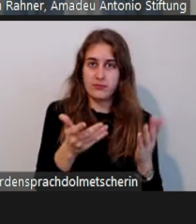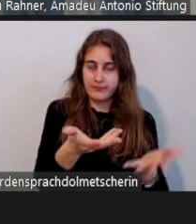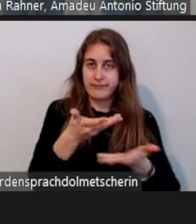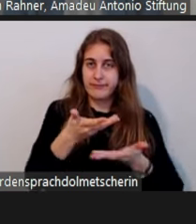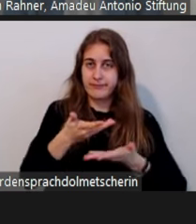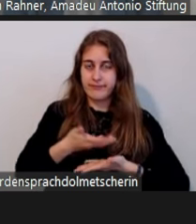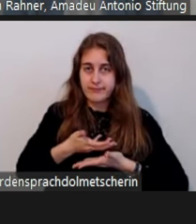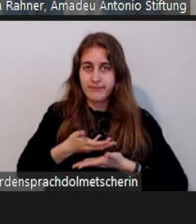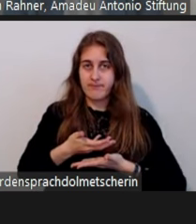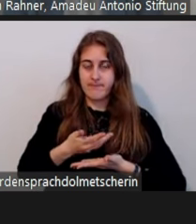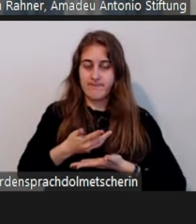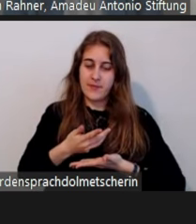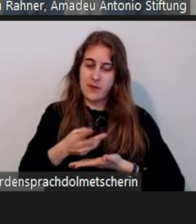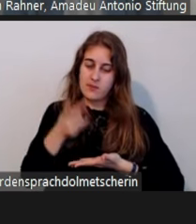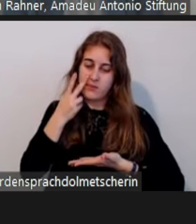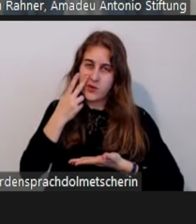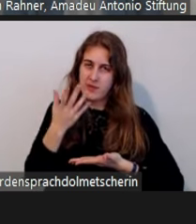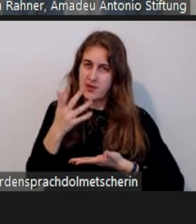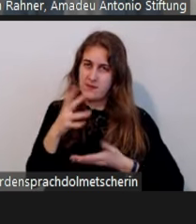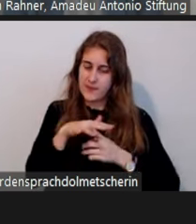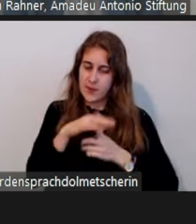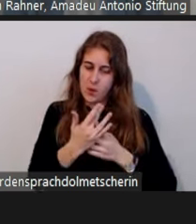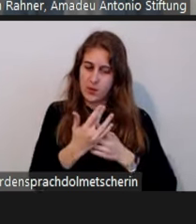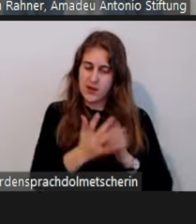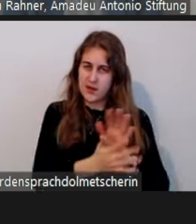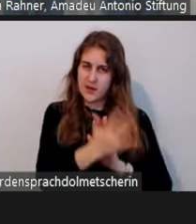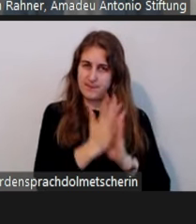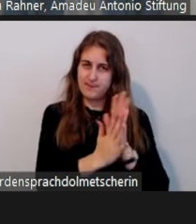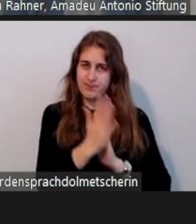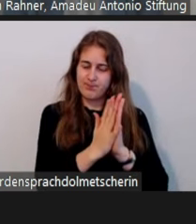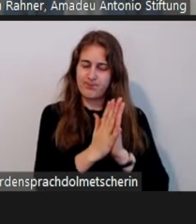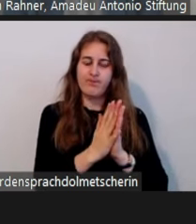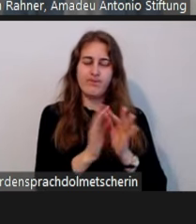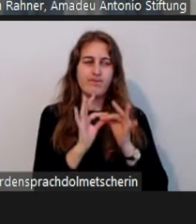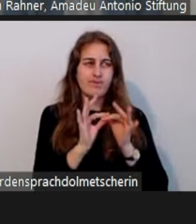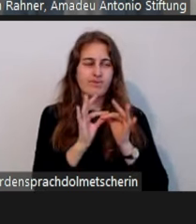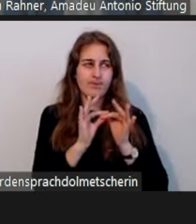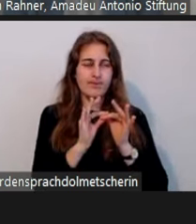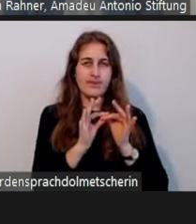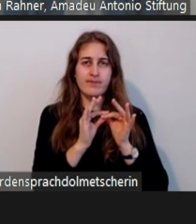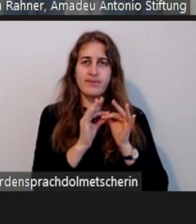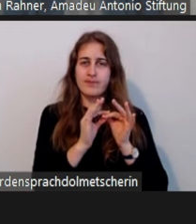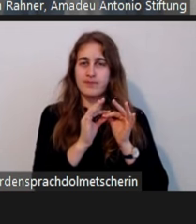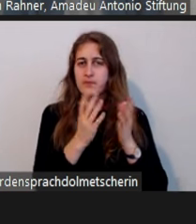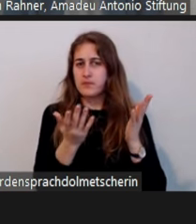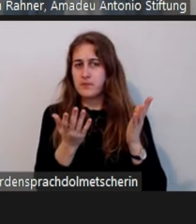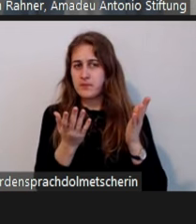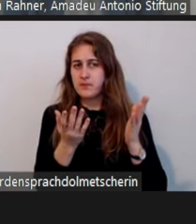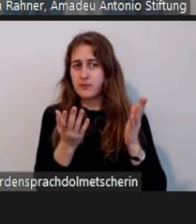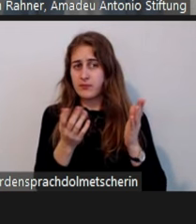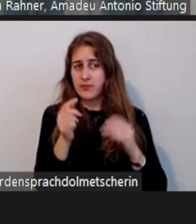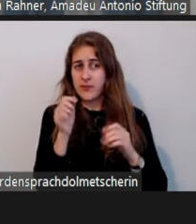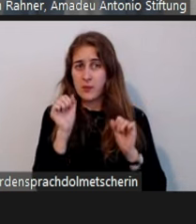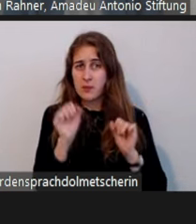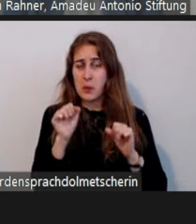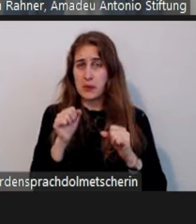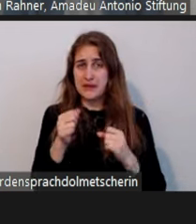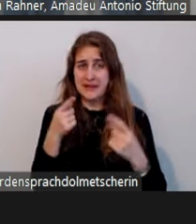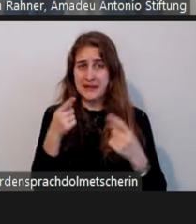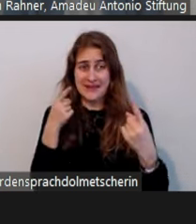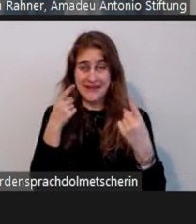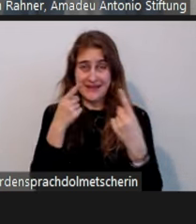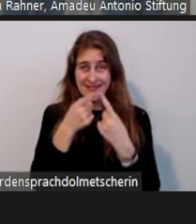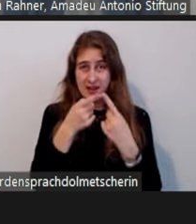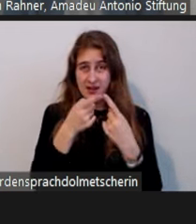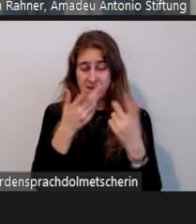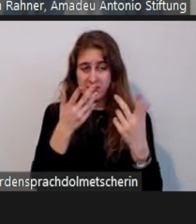quasi auf den Kontext, der uns geschildert wird, zu gucken und zu gucken, wer ist wirklich das Ziel des Vorfalls oder des Angriffs, der